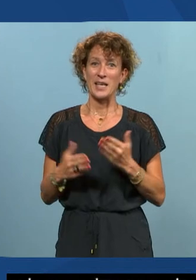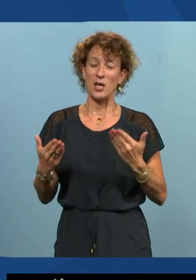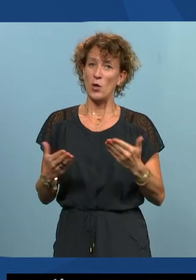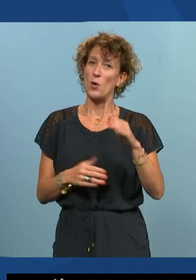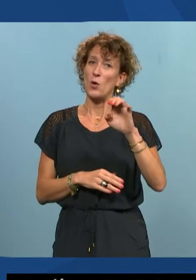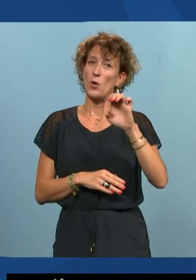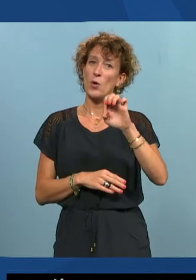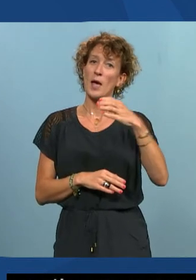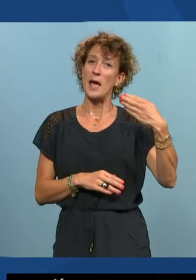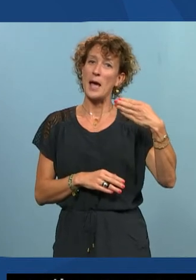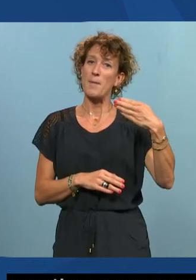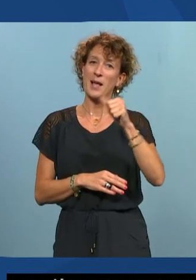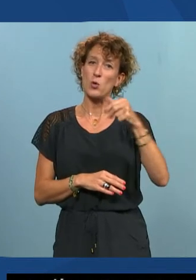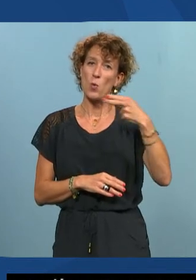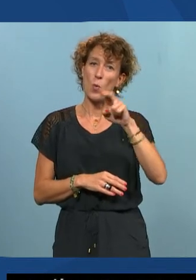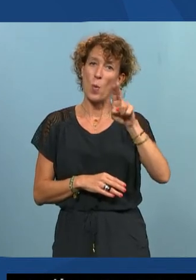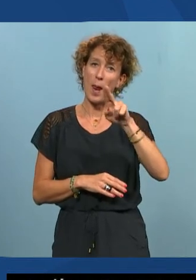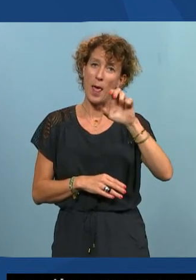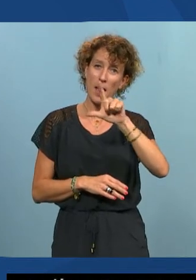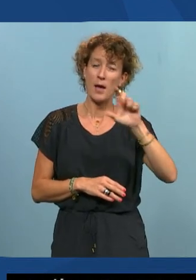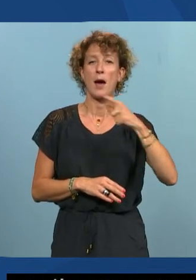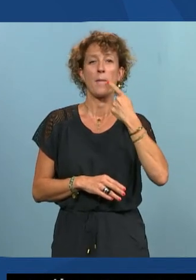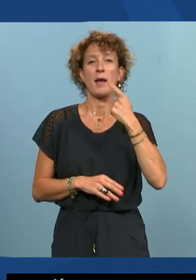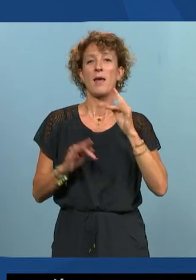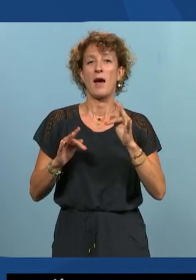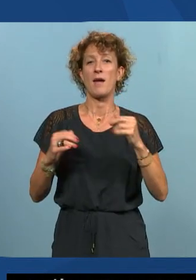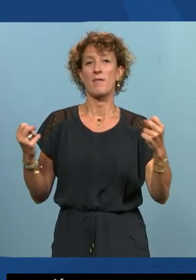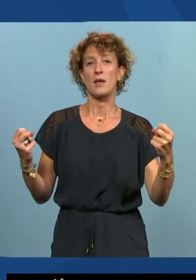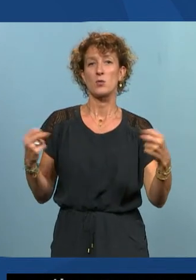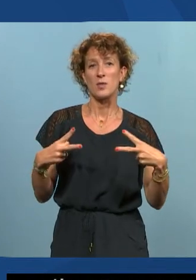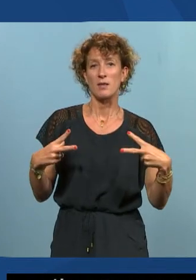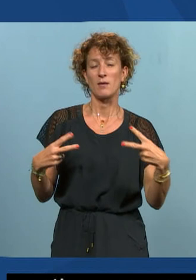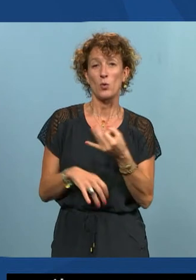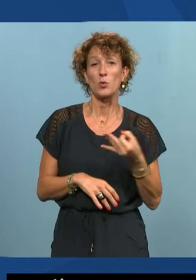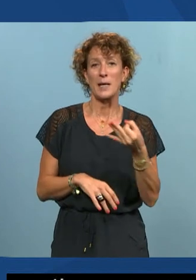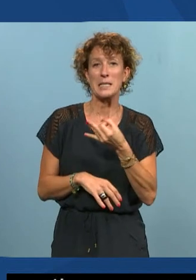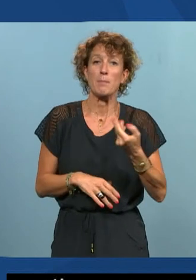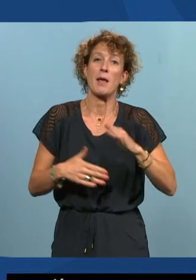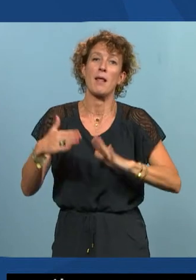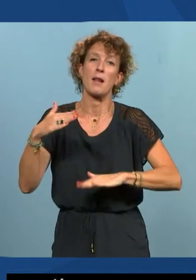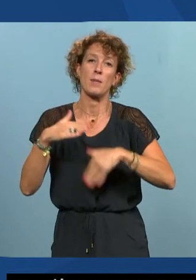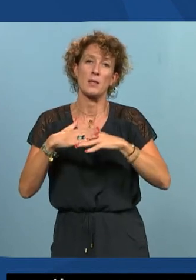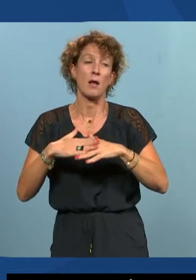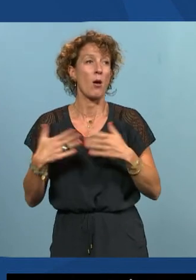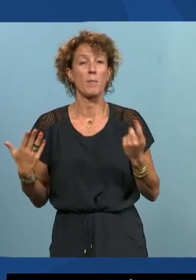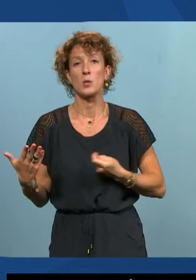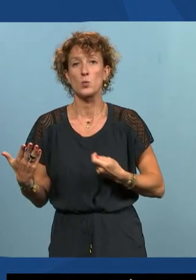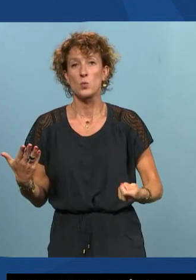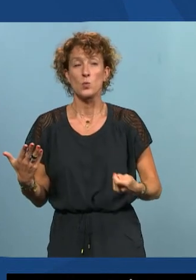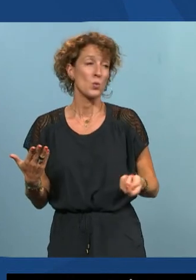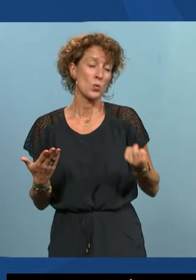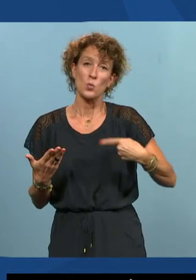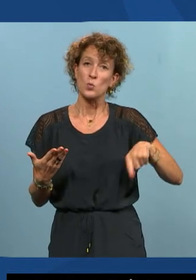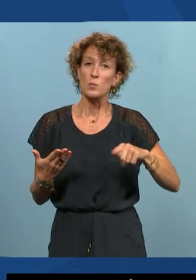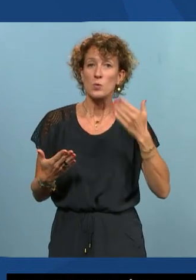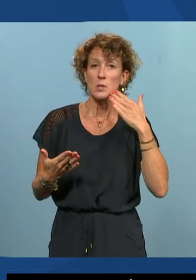parlé des sous-titres automatiques et de leurs limites et évidemment tout le monde avec le boulot qu'il y